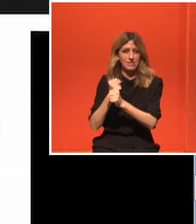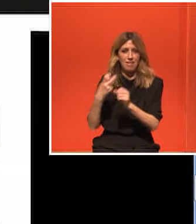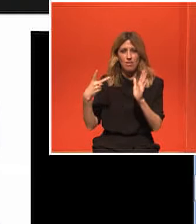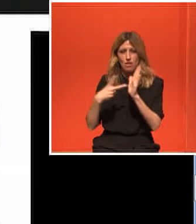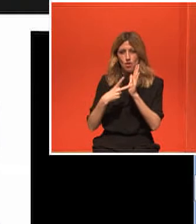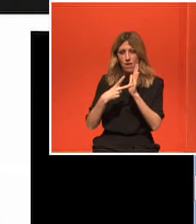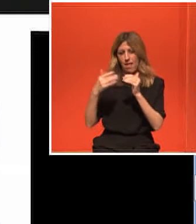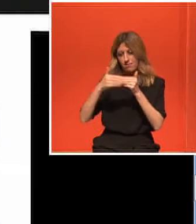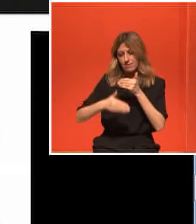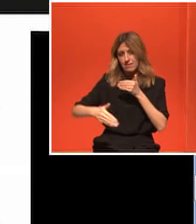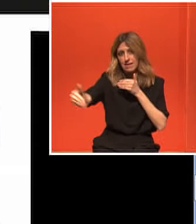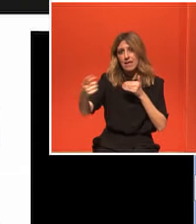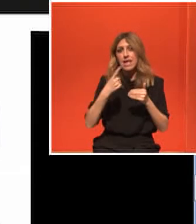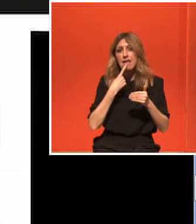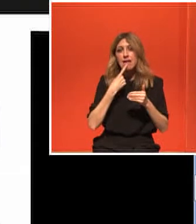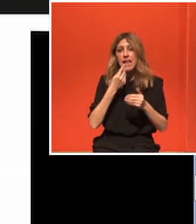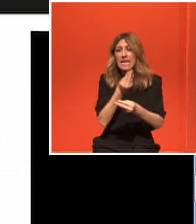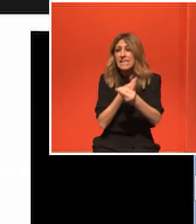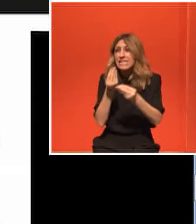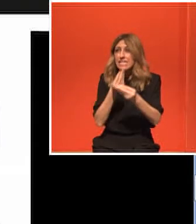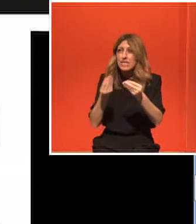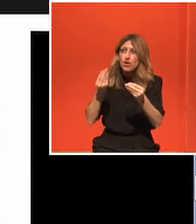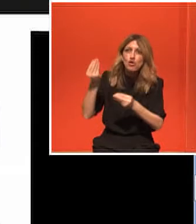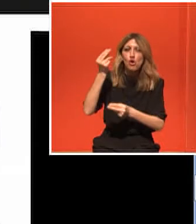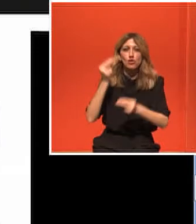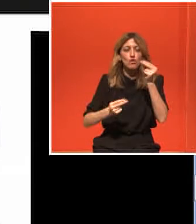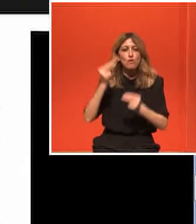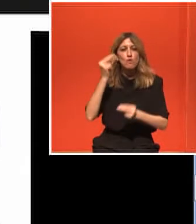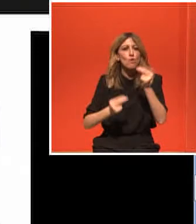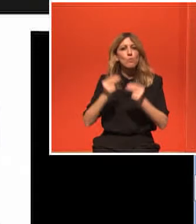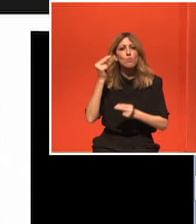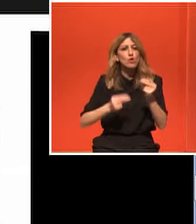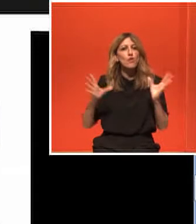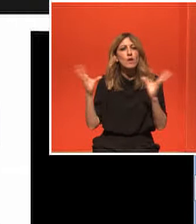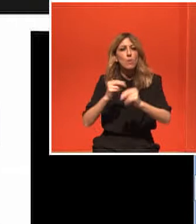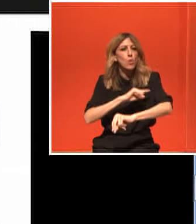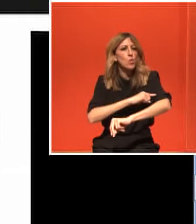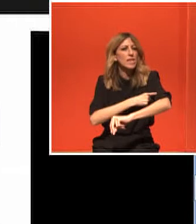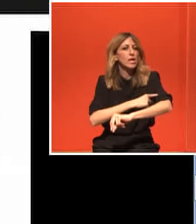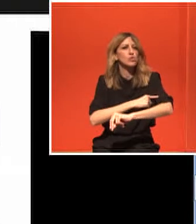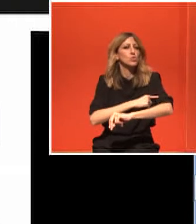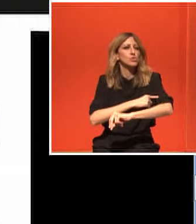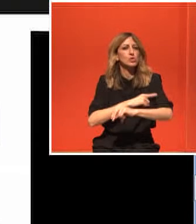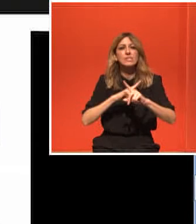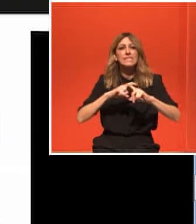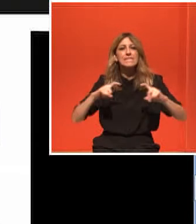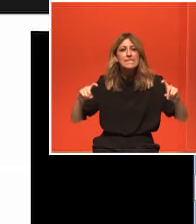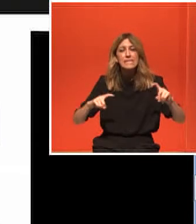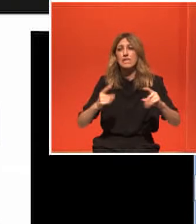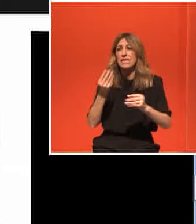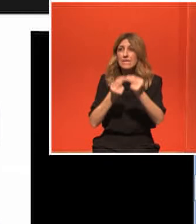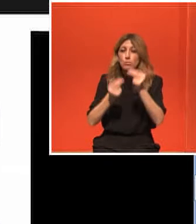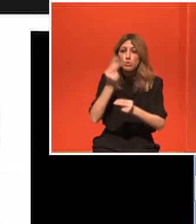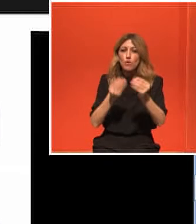αντιμετωπίσουμε σαν ιατρικό σύστημα είναι η έλλειψη της φυσικής δραστηριότητας είναι το